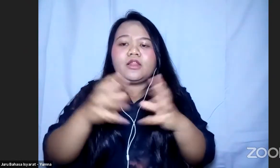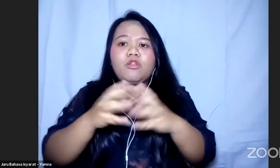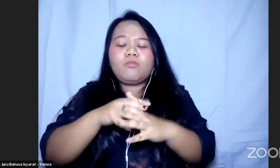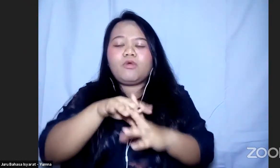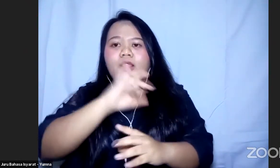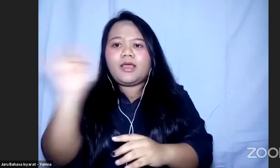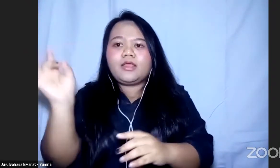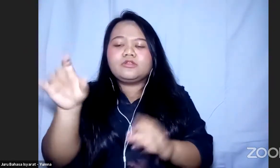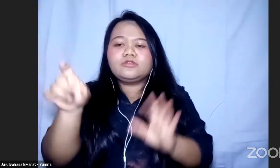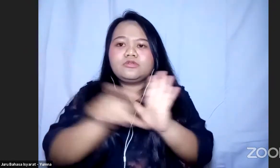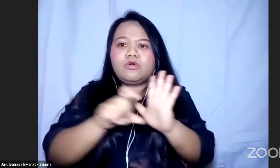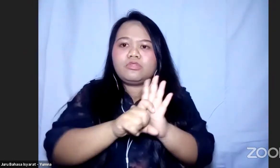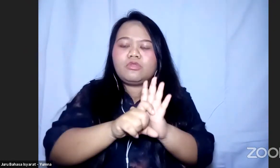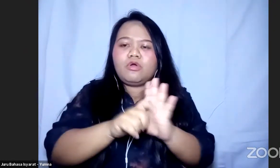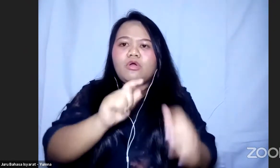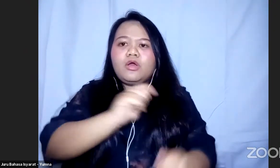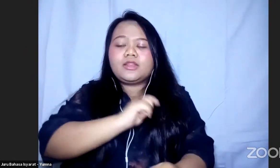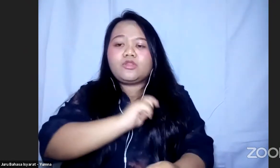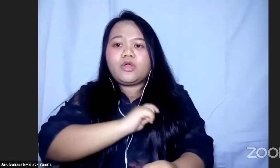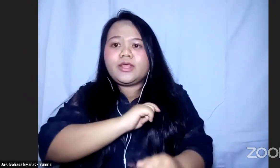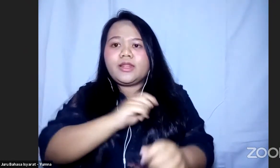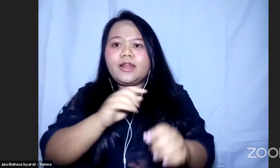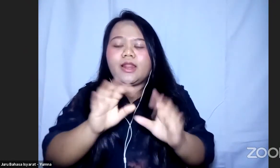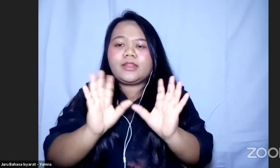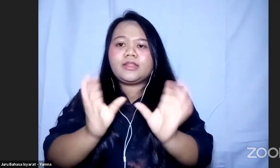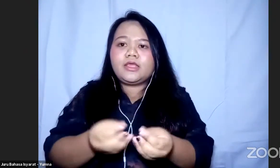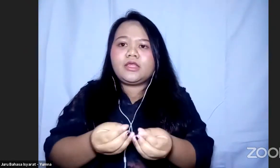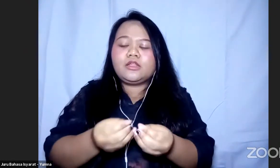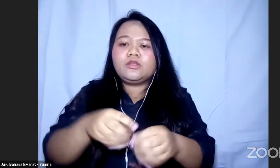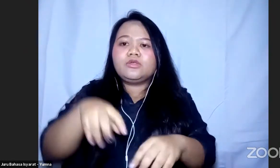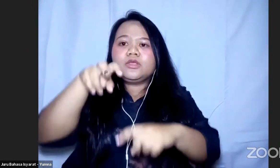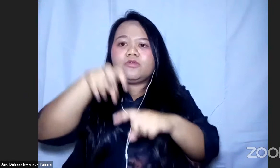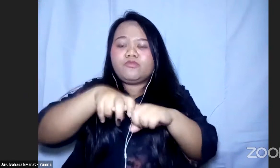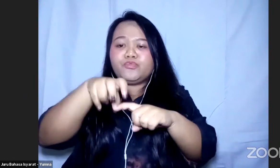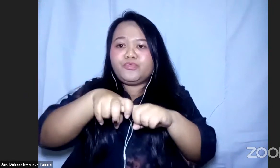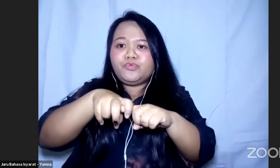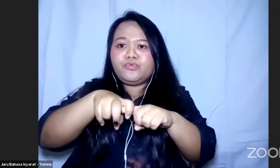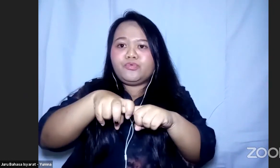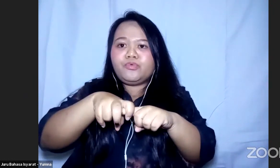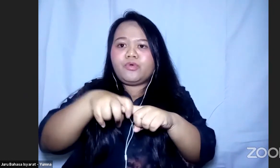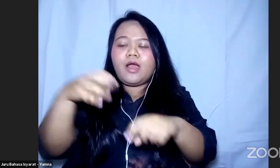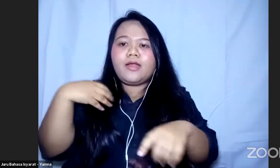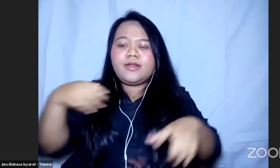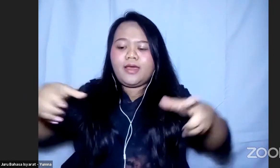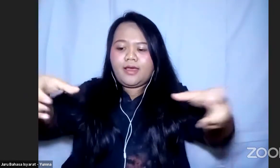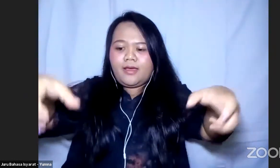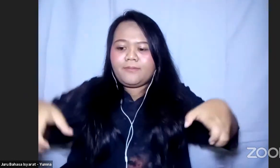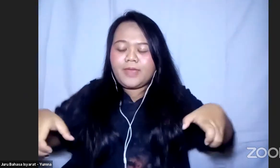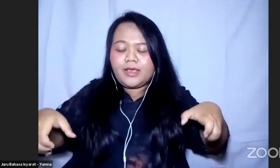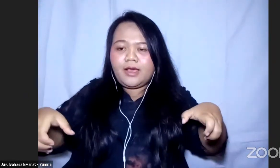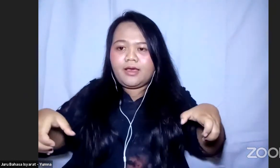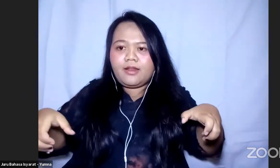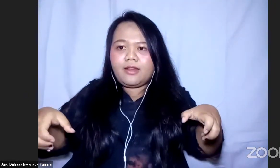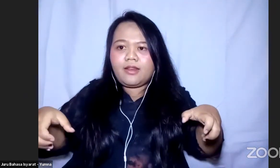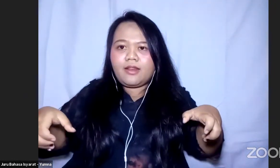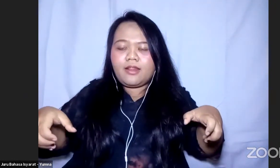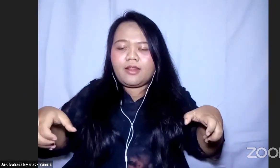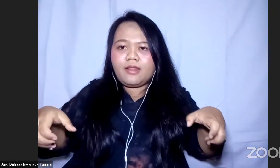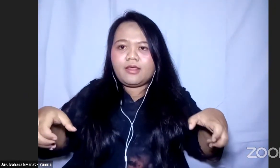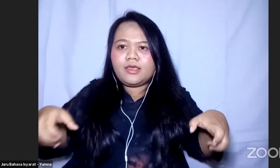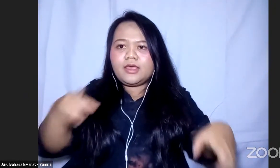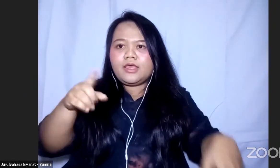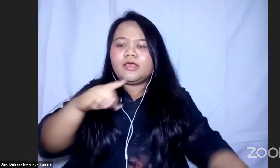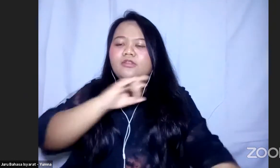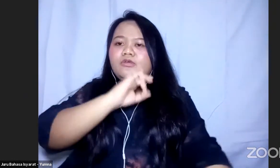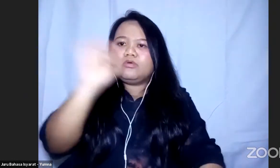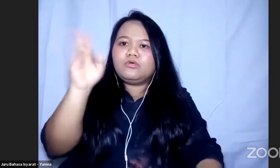Kamar money yang inklusif dengan WC duduk Dan ada handrail-nya pegangan tangan Itu sebetulnya selain digunakan